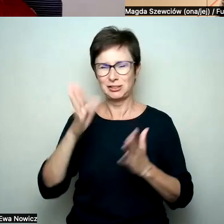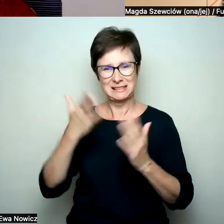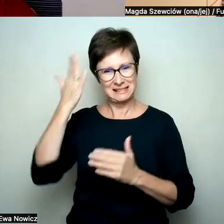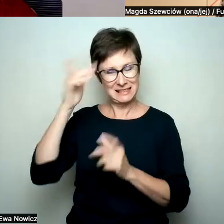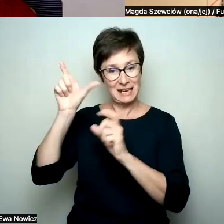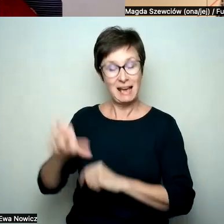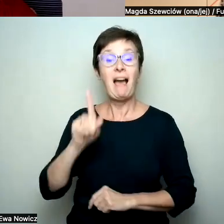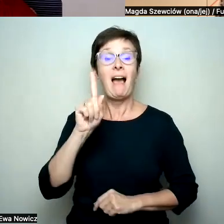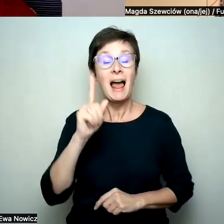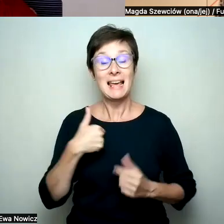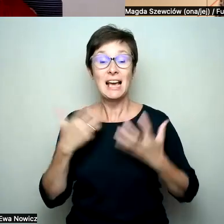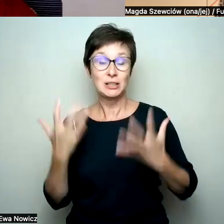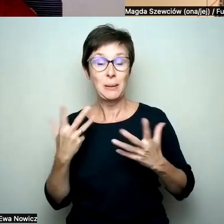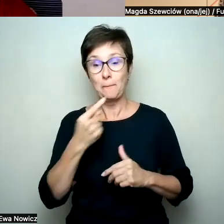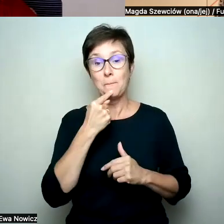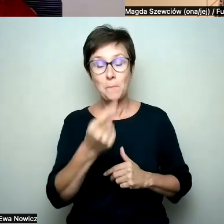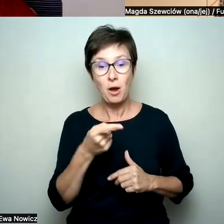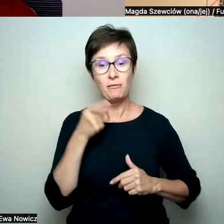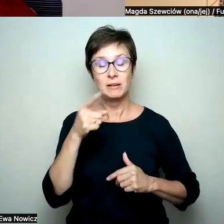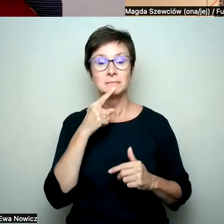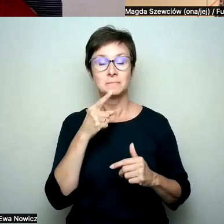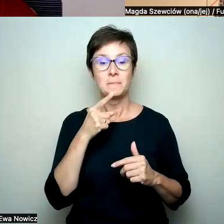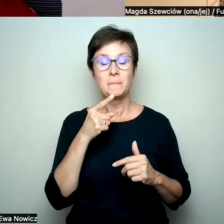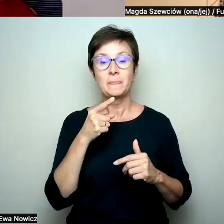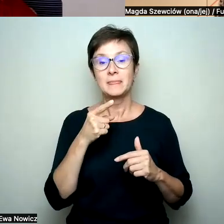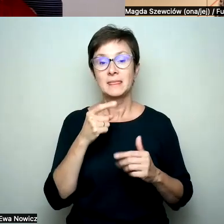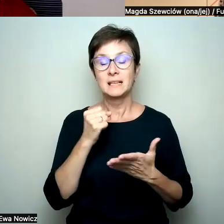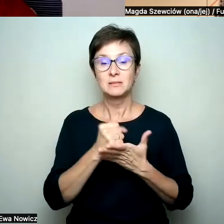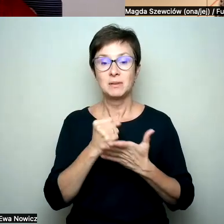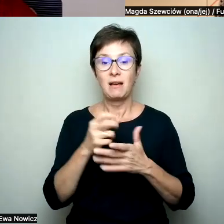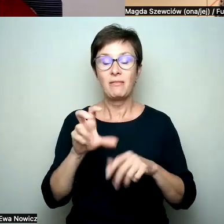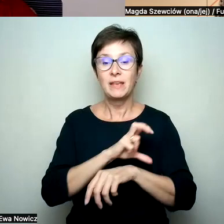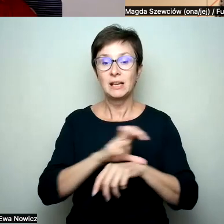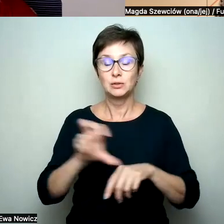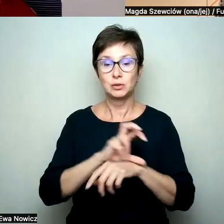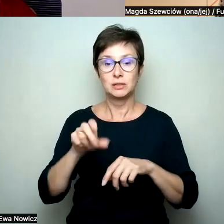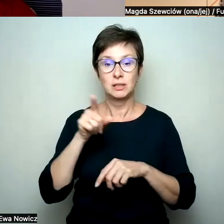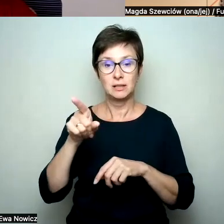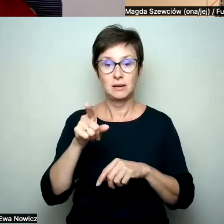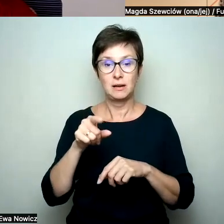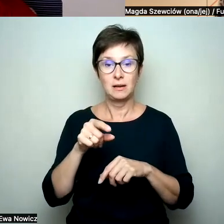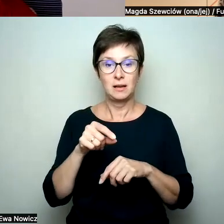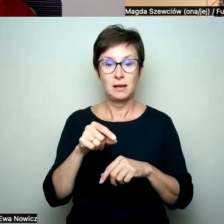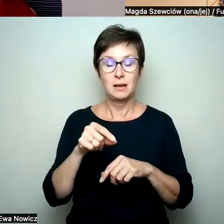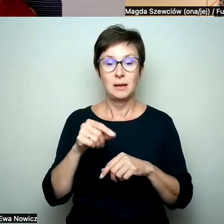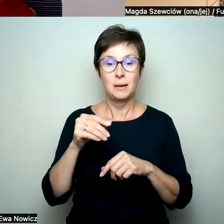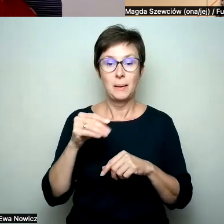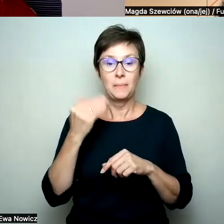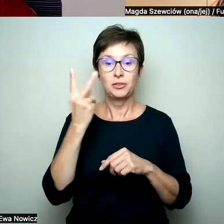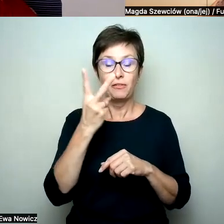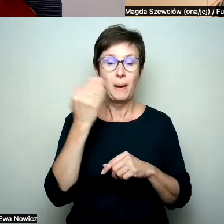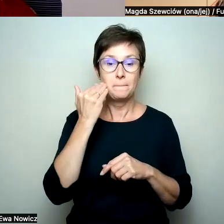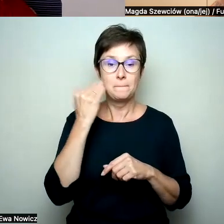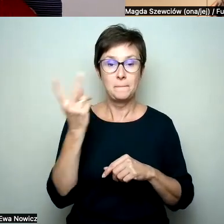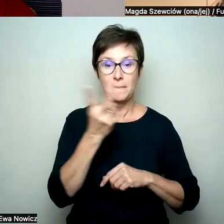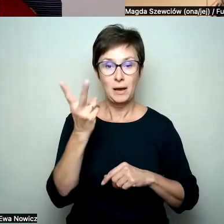chciałabym też powiedzieć, że od strony technicznej tutaj działają dwie osoby z projektu, czyli Tera Łagowska i Maria Czarnecka.